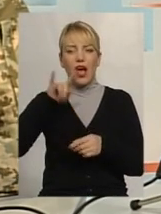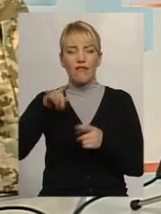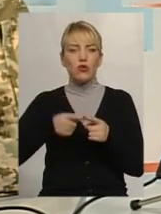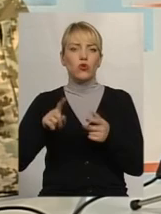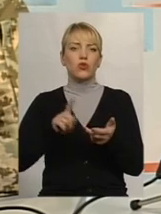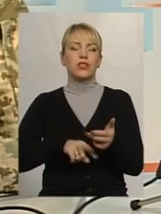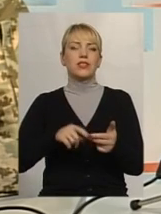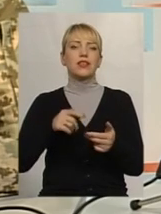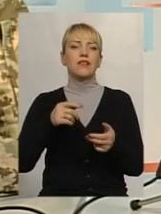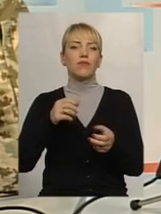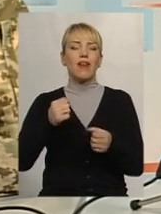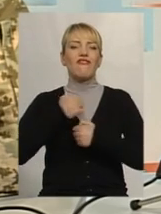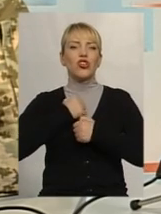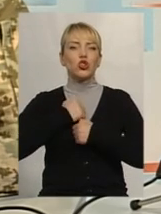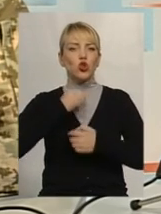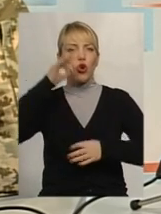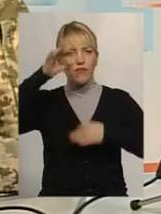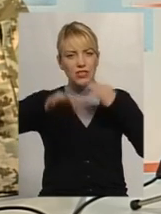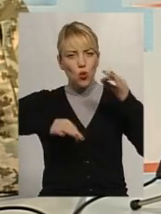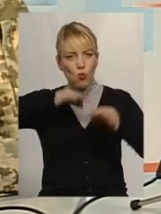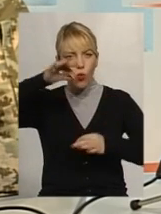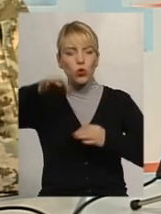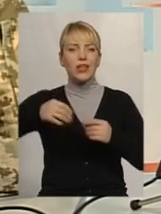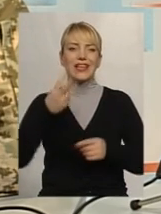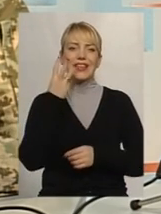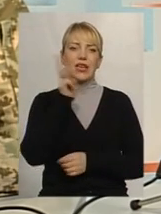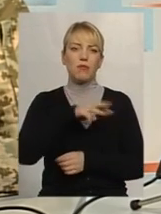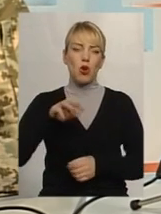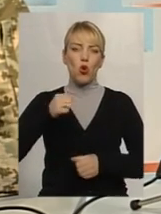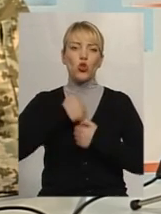супутники, зрештою там 3 мільйони солдат,